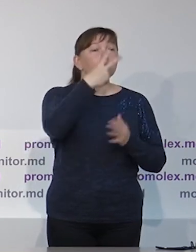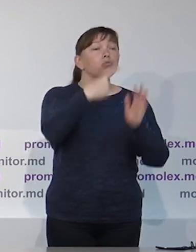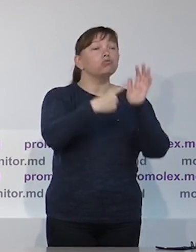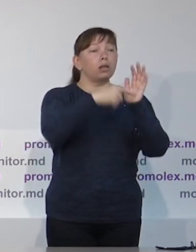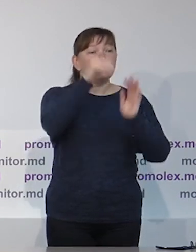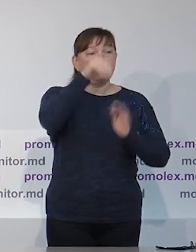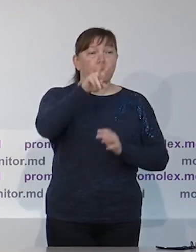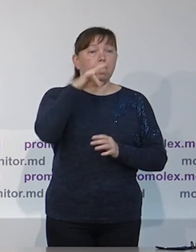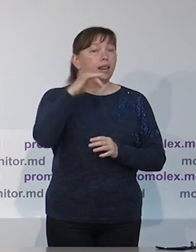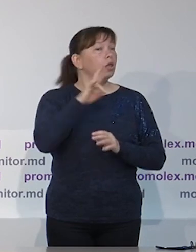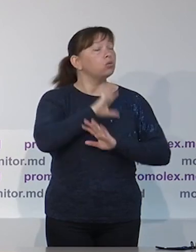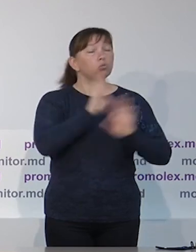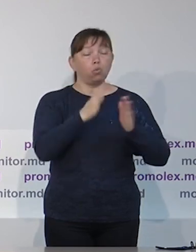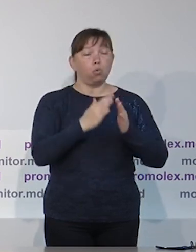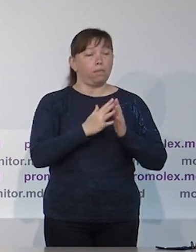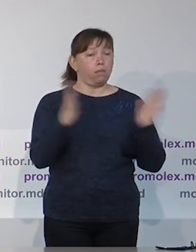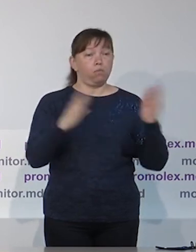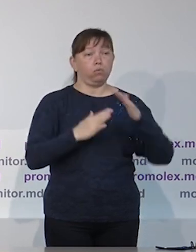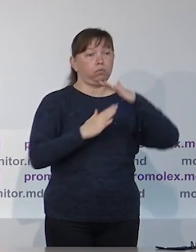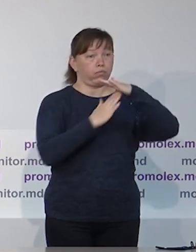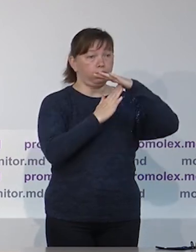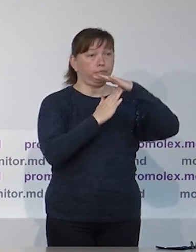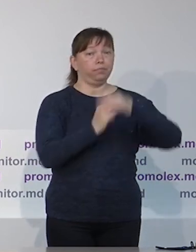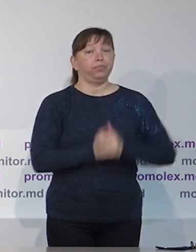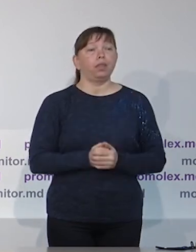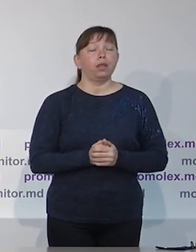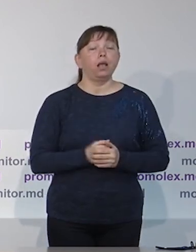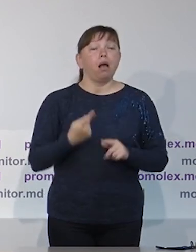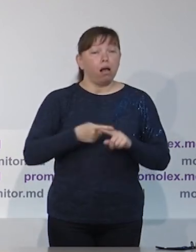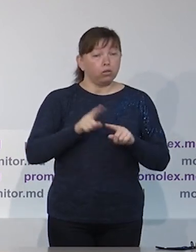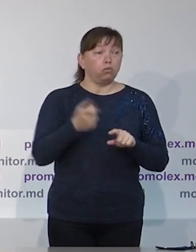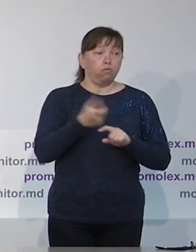Пожертвования от граждан из-за рубежа